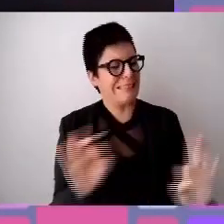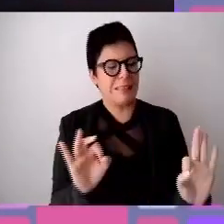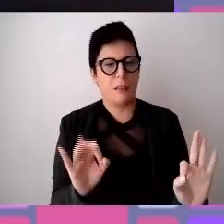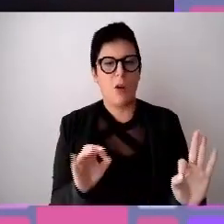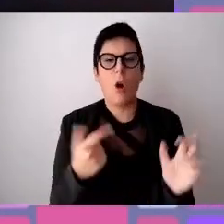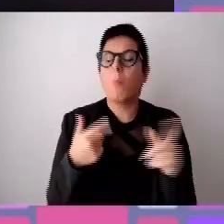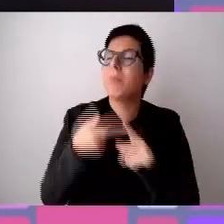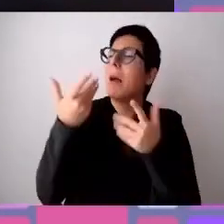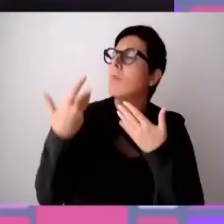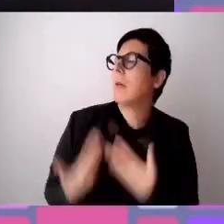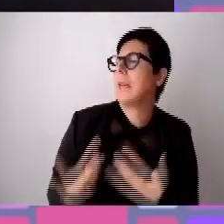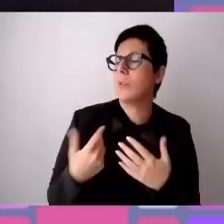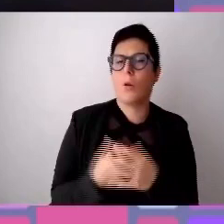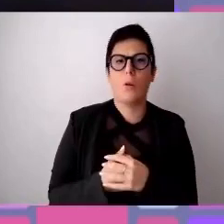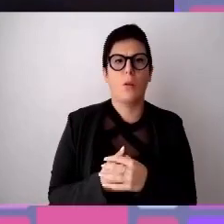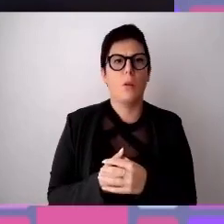Aggiungo, ma scusi,